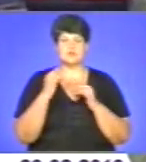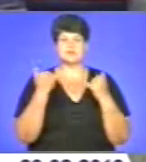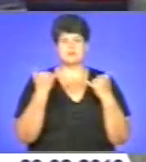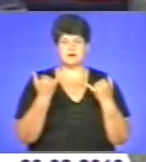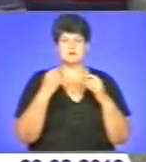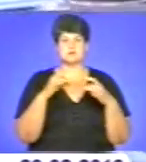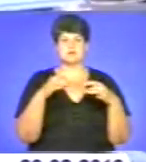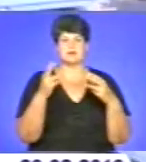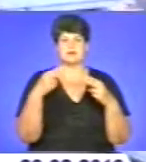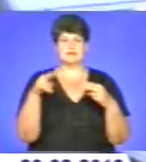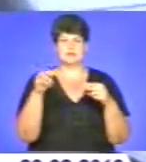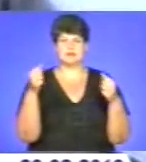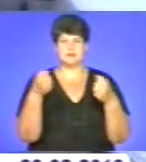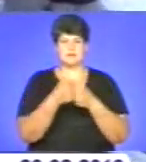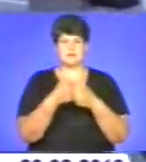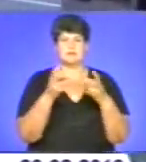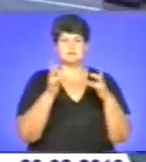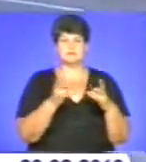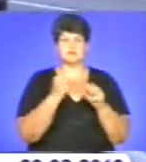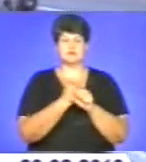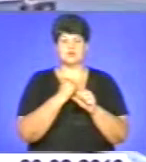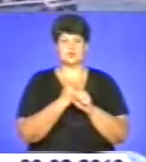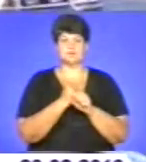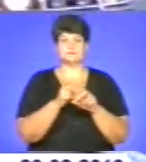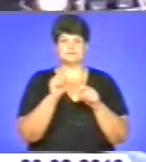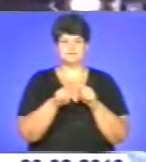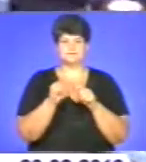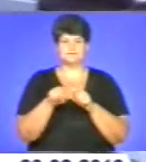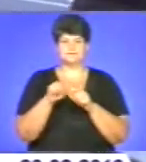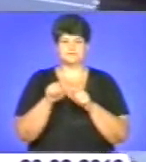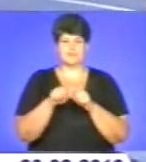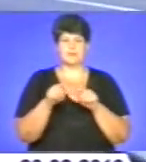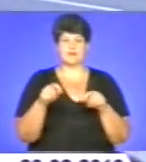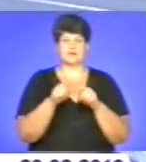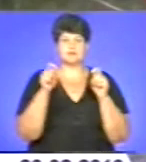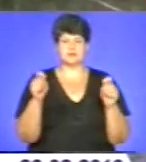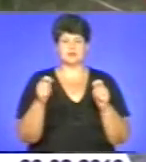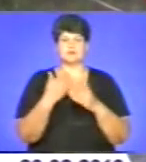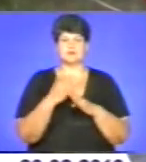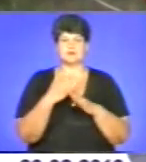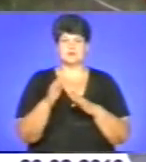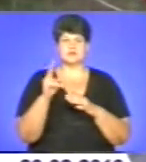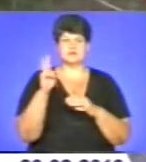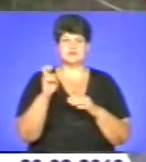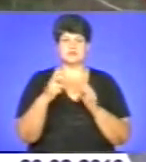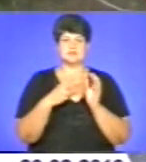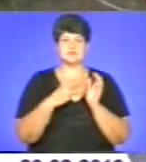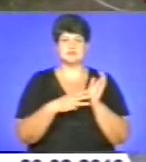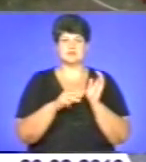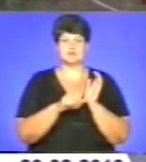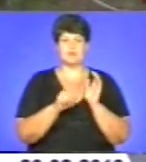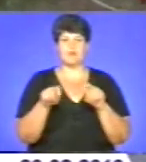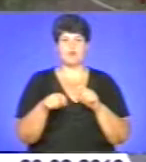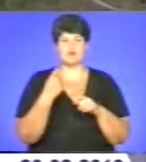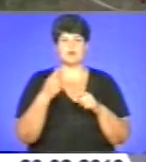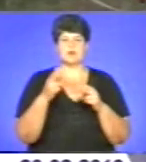аварії працює слідчо-оперативна група. Кримінальне провадження відкрито за частиною 3 статті 286 спорушення